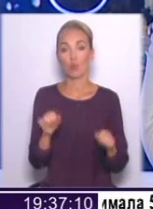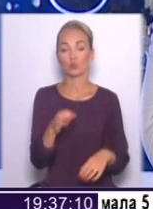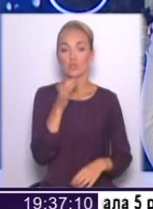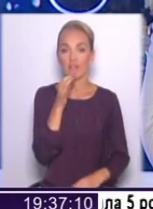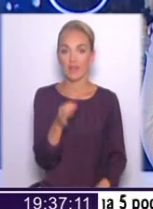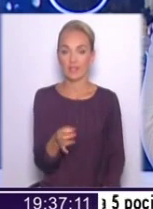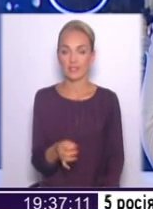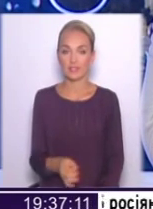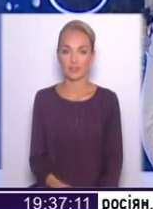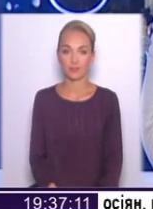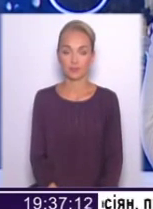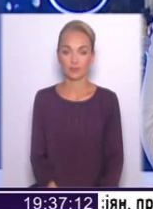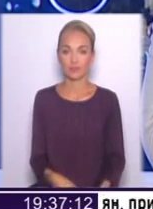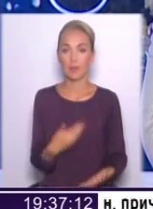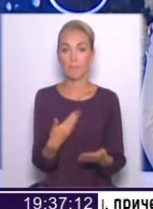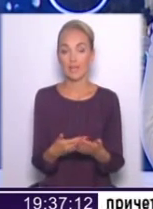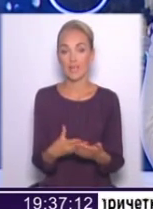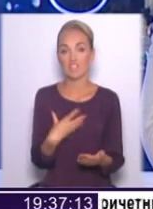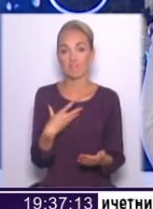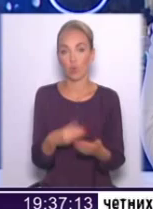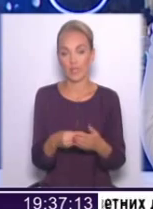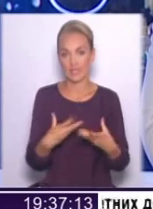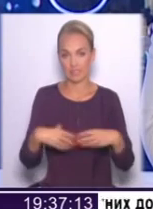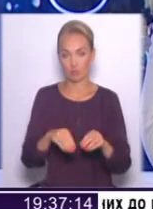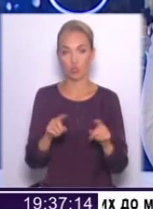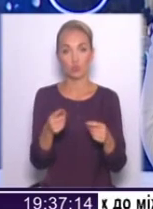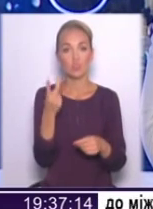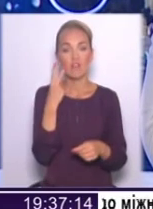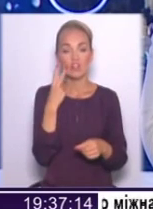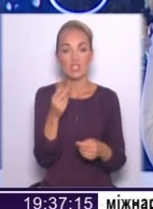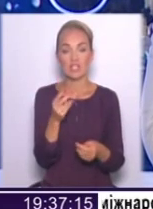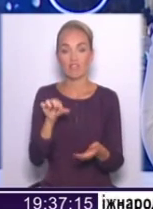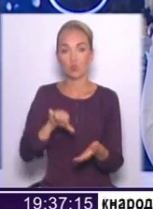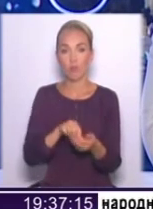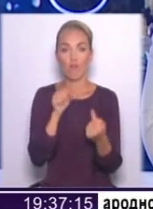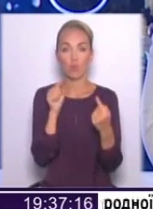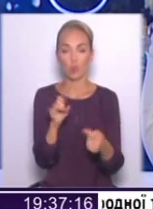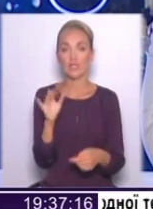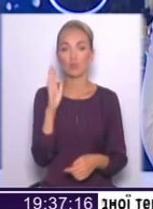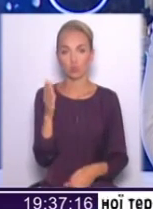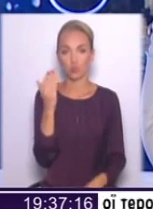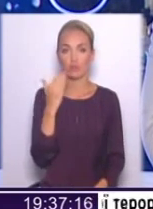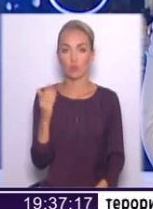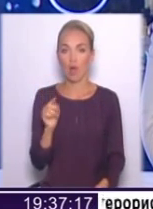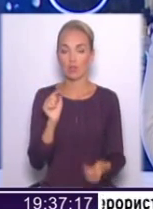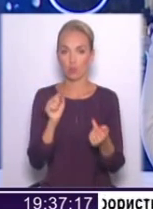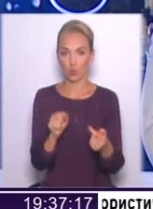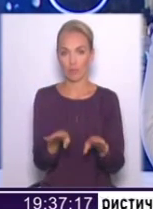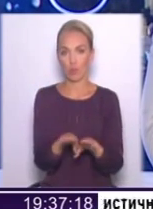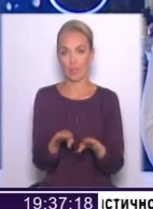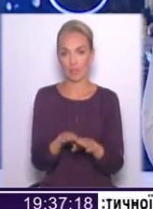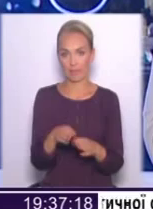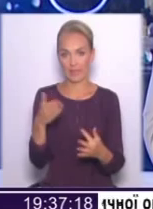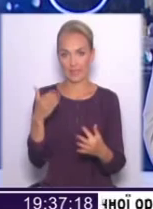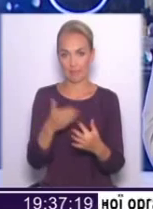приклад своєї власної сім'ї. Чому я завжди виступав проти, і я і буду виступати проти подібних пільг?